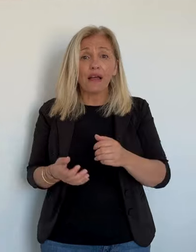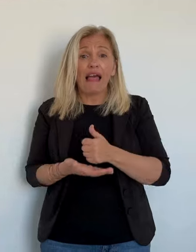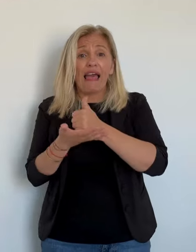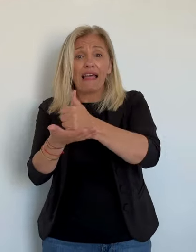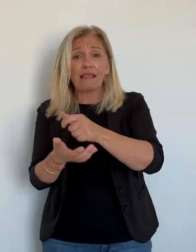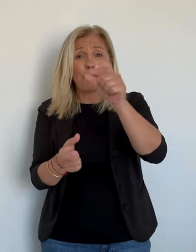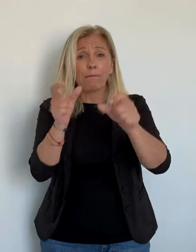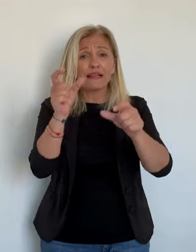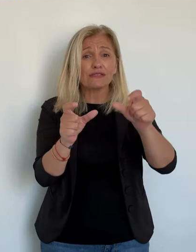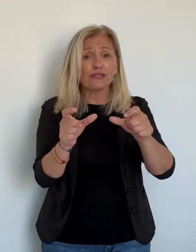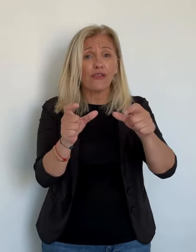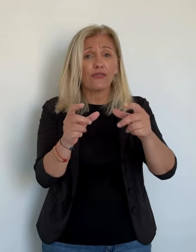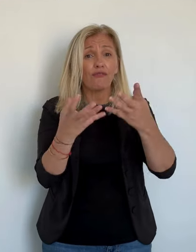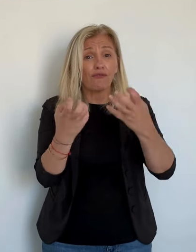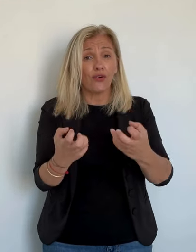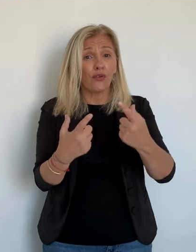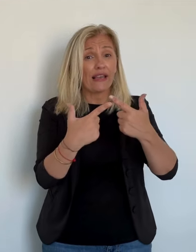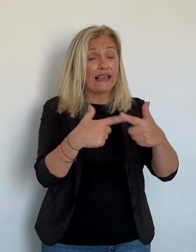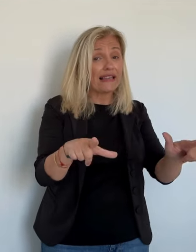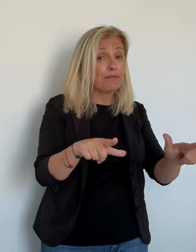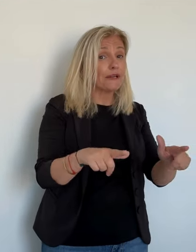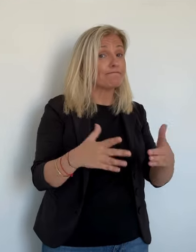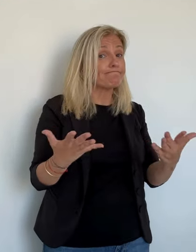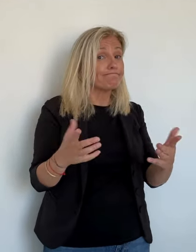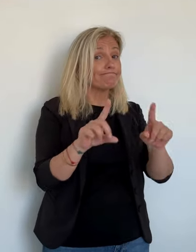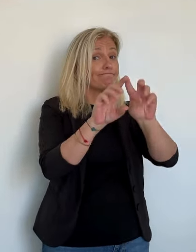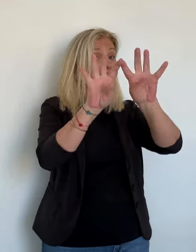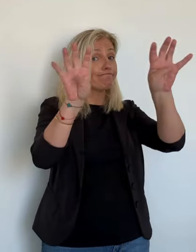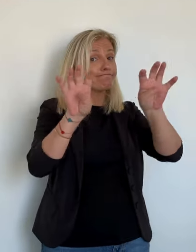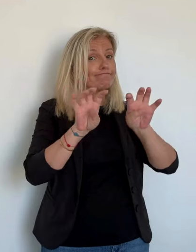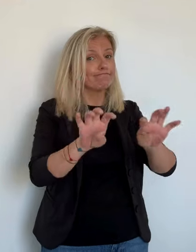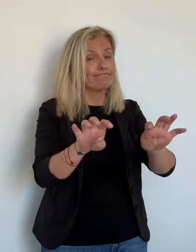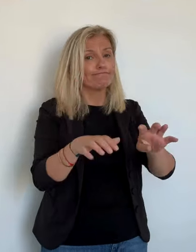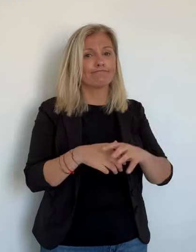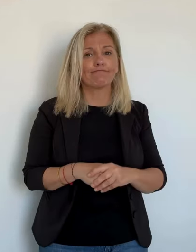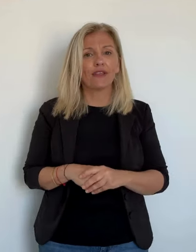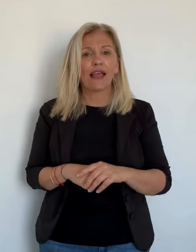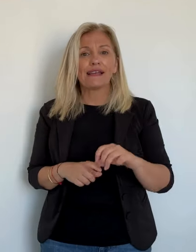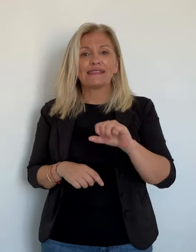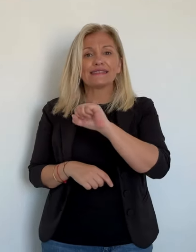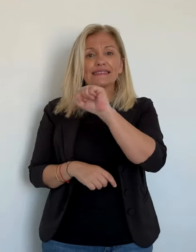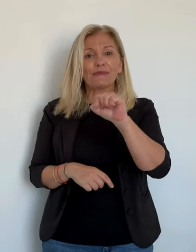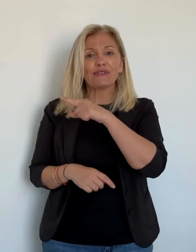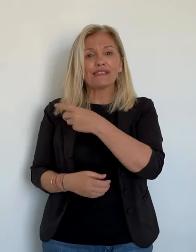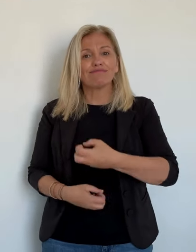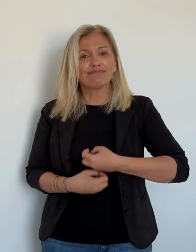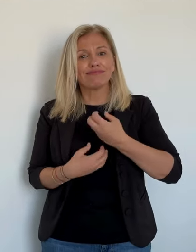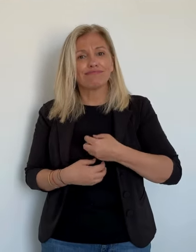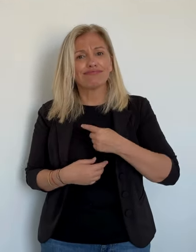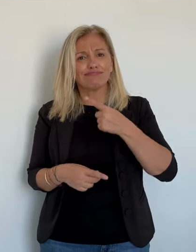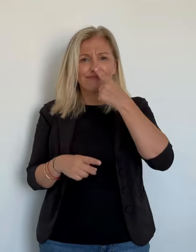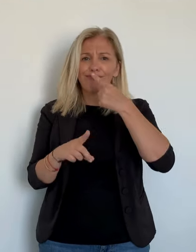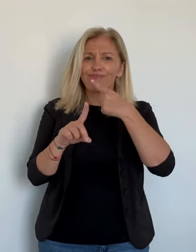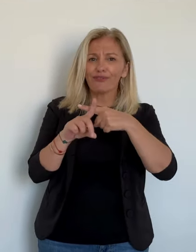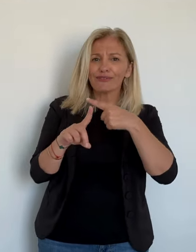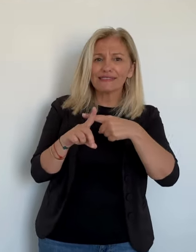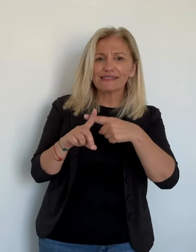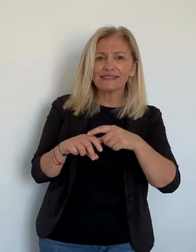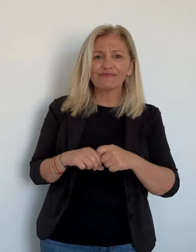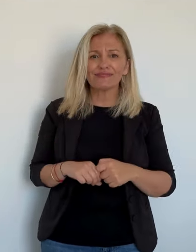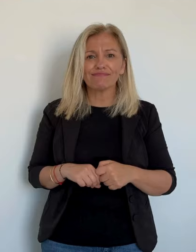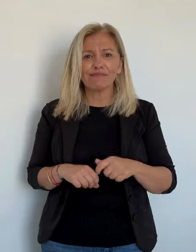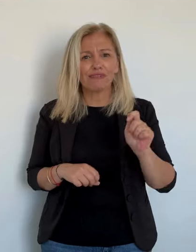Nous, au groupe Union centriste, nous sommes décentralisateurs. Et donc nous sommes favorables à étudier des solutions